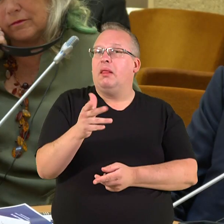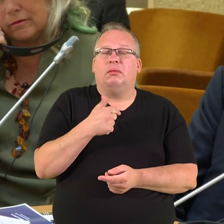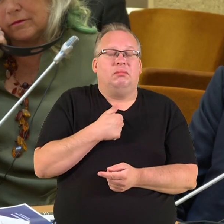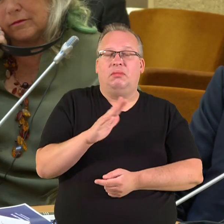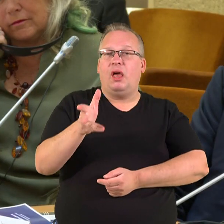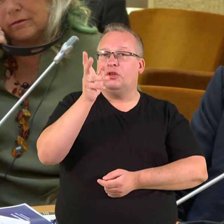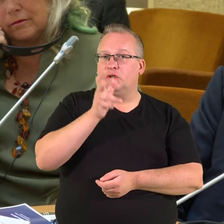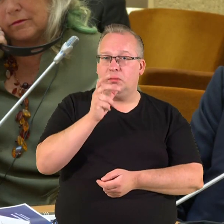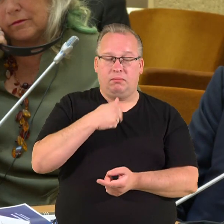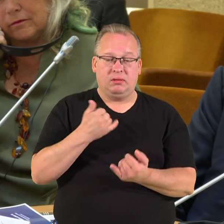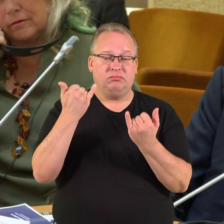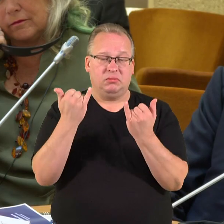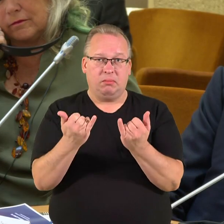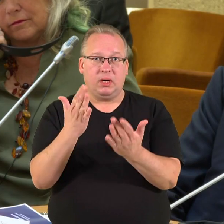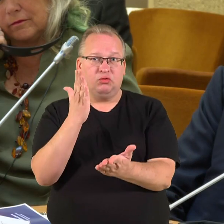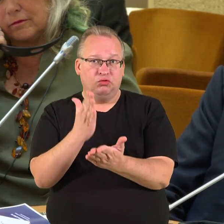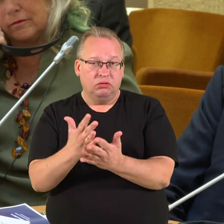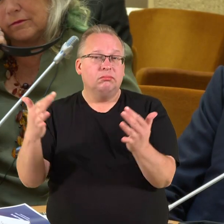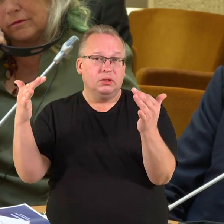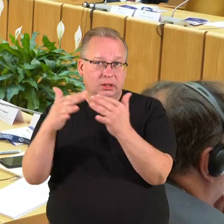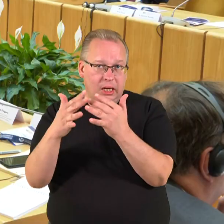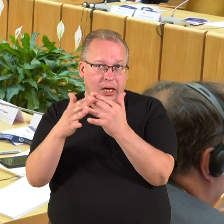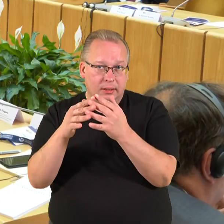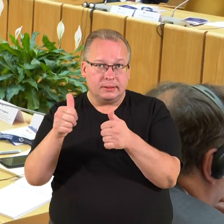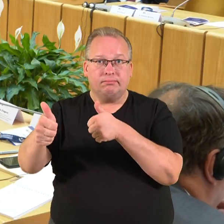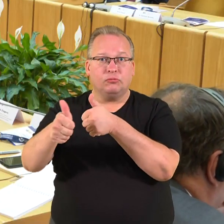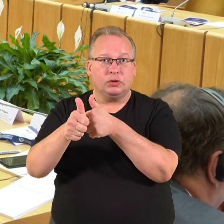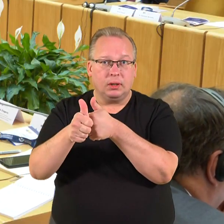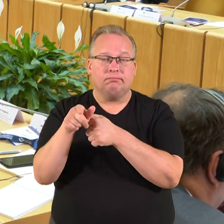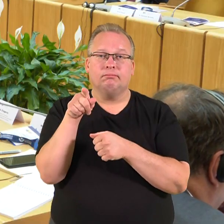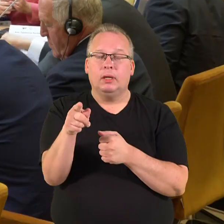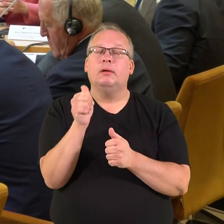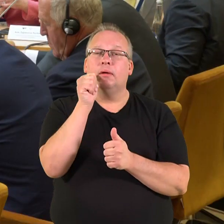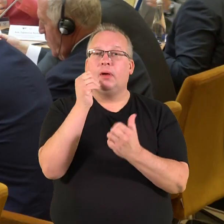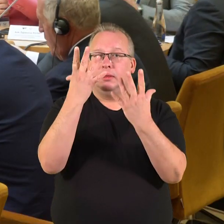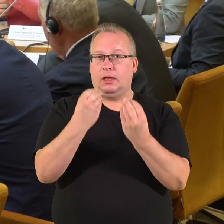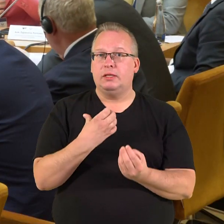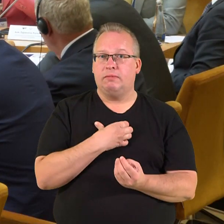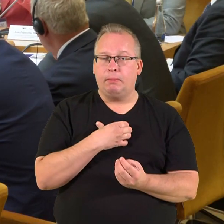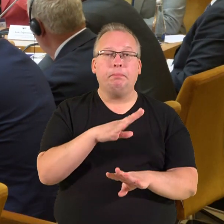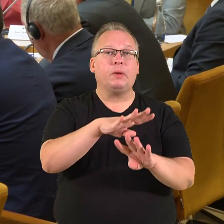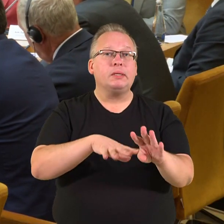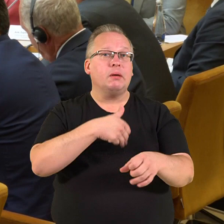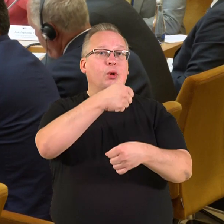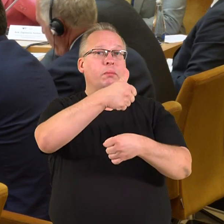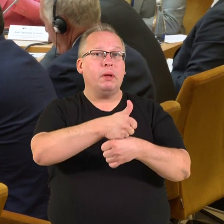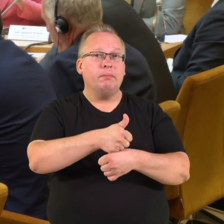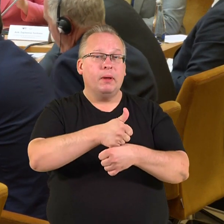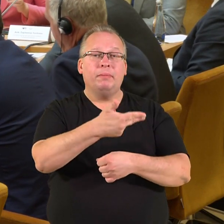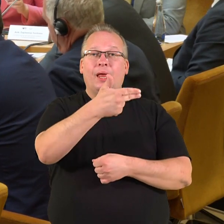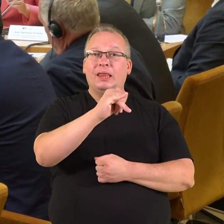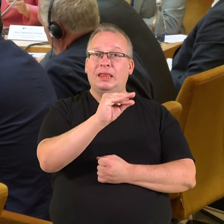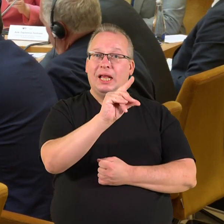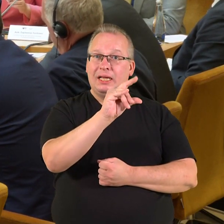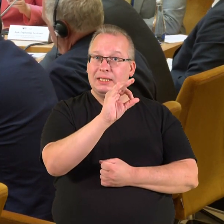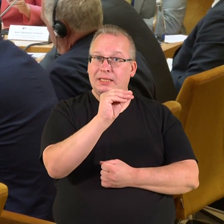gyvenam kare ir kiekviena diena yra labai svarbi. Seimo pirmininkės Viktorijos Čmylytės Nils